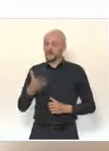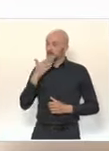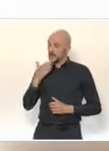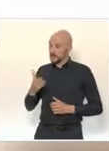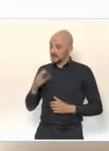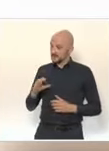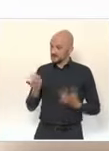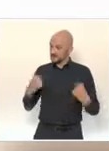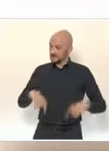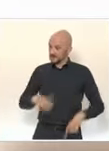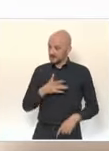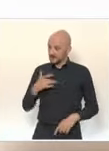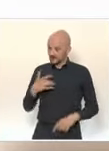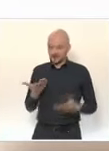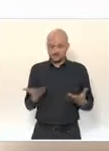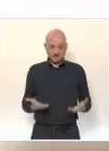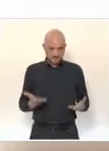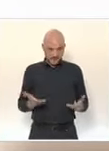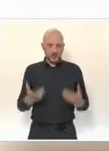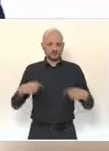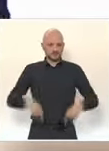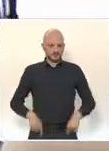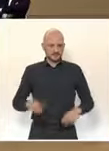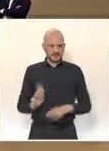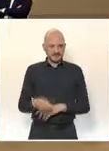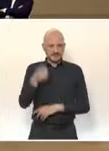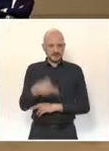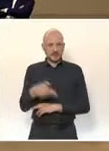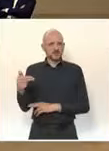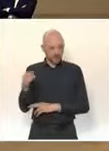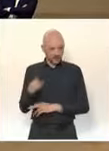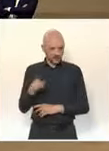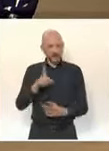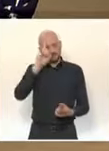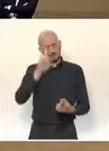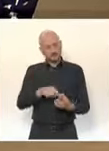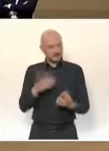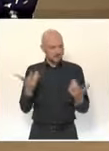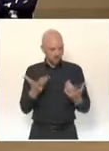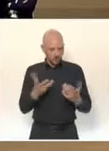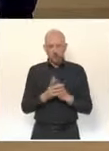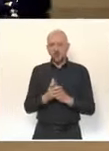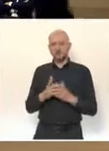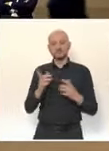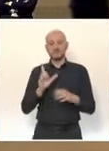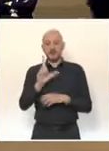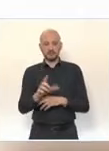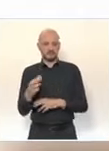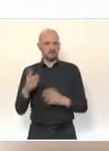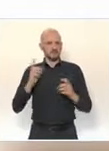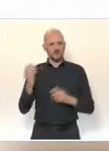ministre de l'Éducation nationale à vous parler d'un sujet d'actualité qui est le retour des enfants à l'école lundi. Monsieur le ministre.